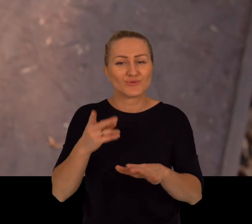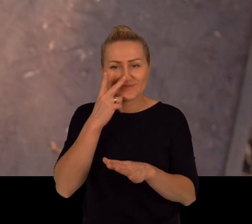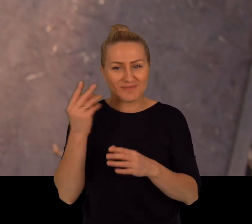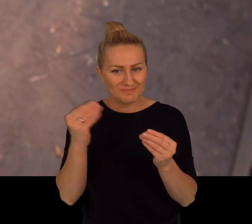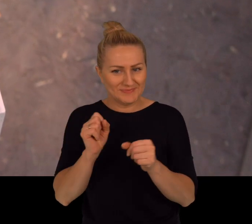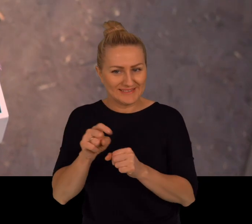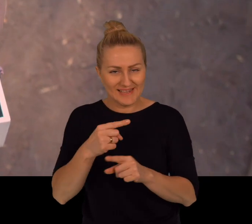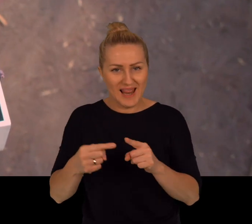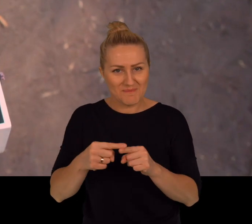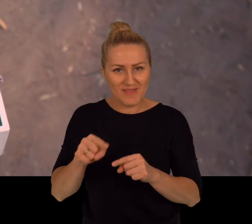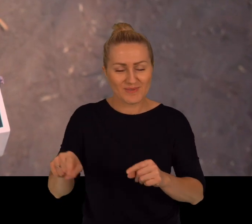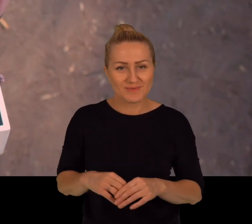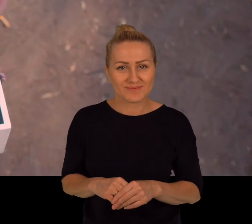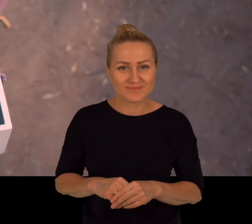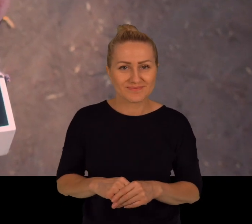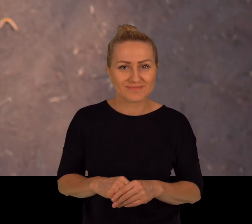Tutaj dużo laprysu.